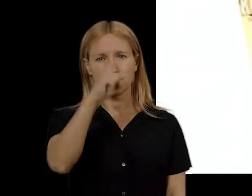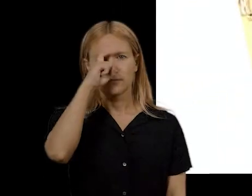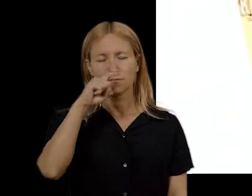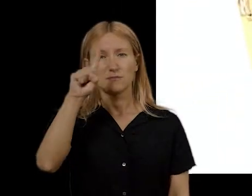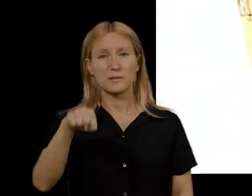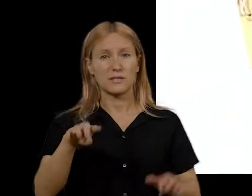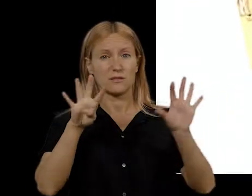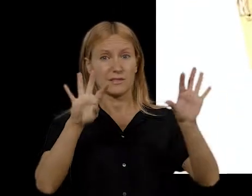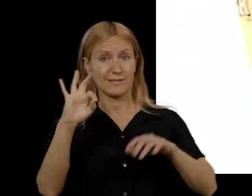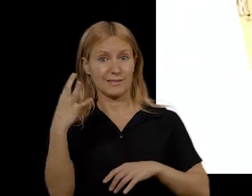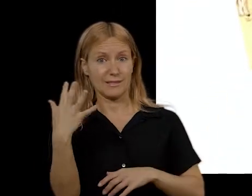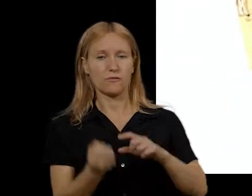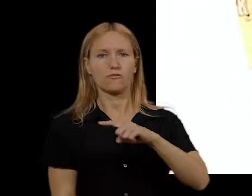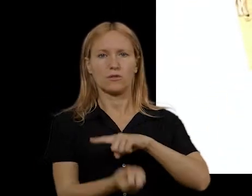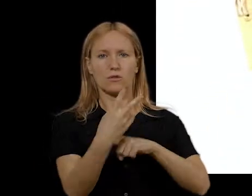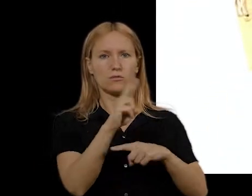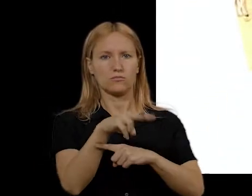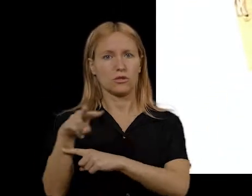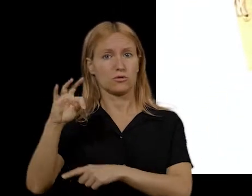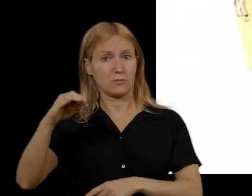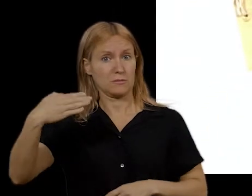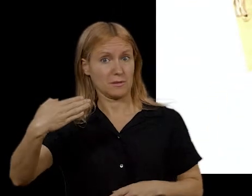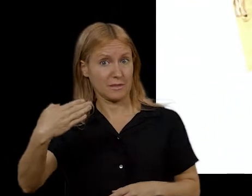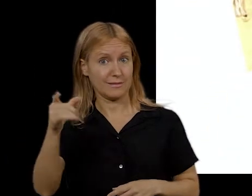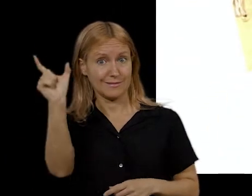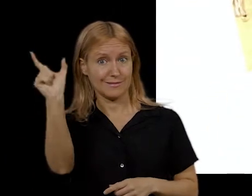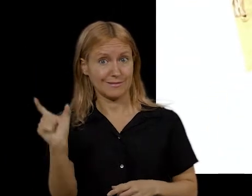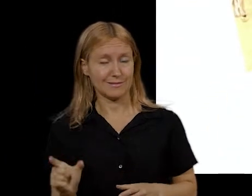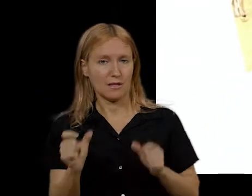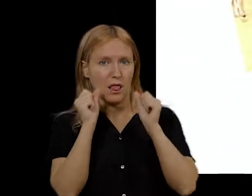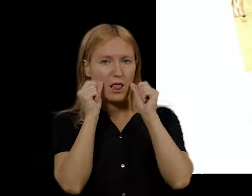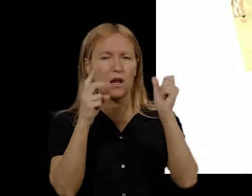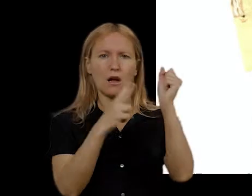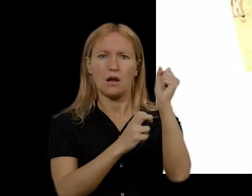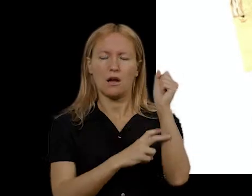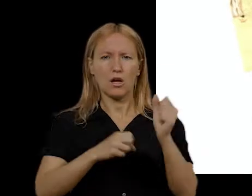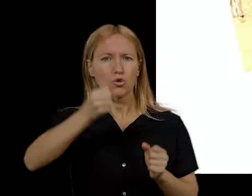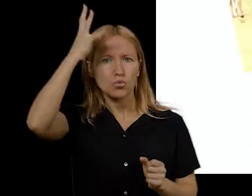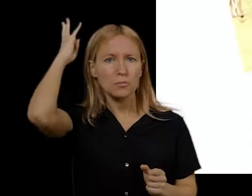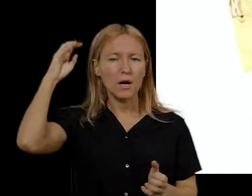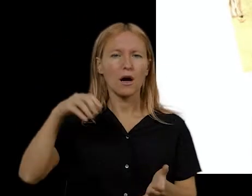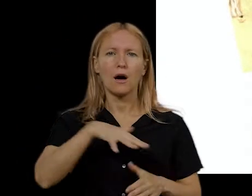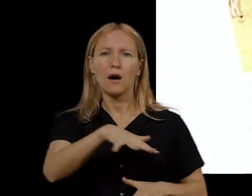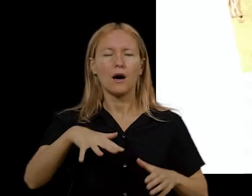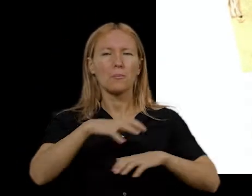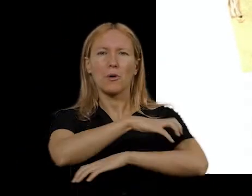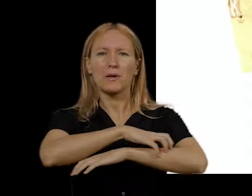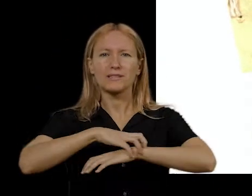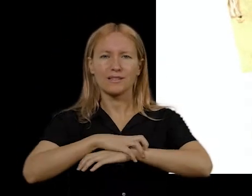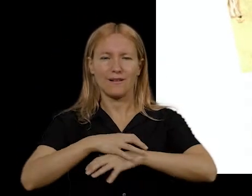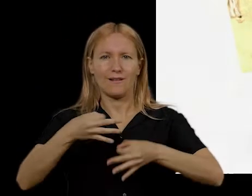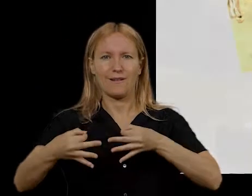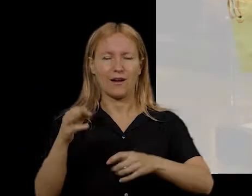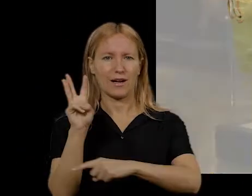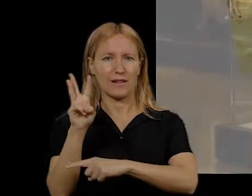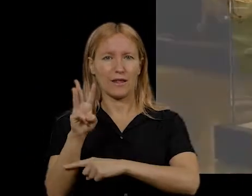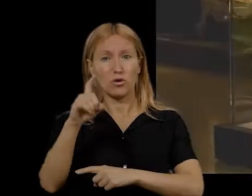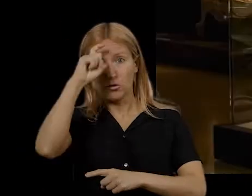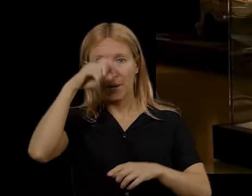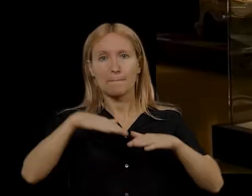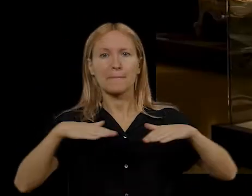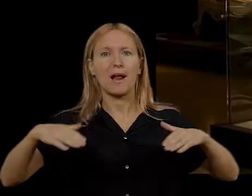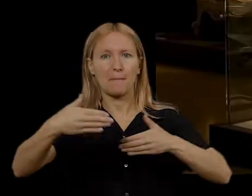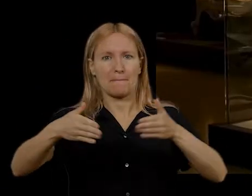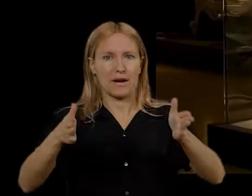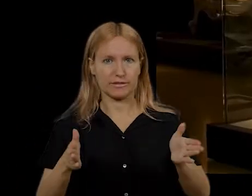L'any 1905, el fundador del museu Tomàs Balbé Ibas descobria un jaciment romà al barri del poble sec de Cardedeu, al Pla de les Parets.